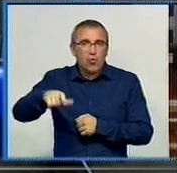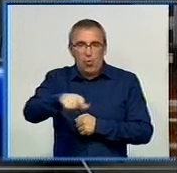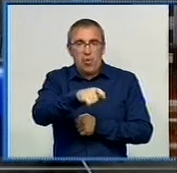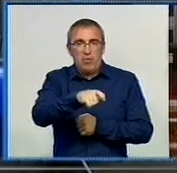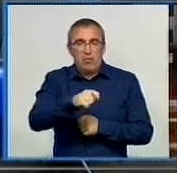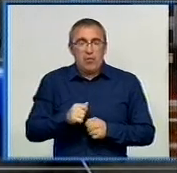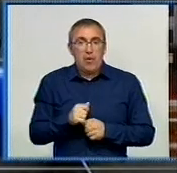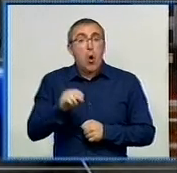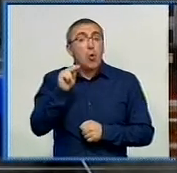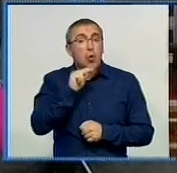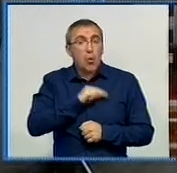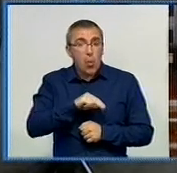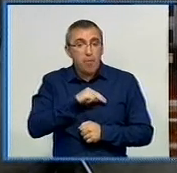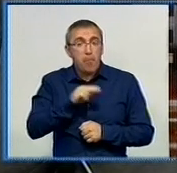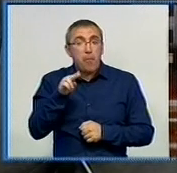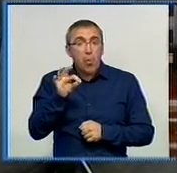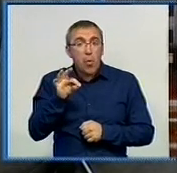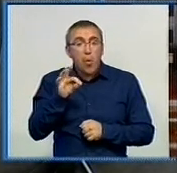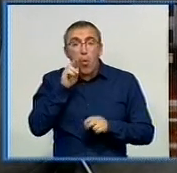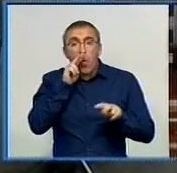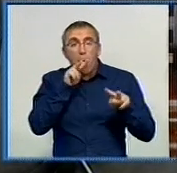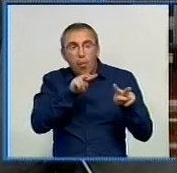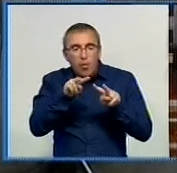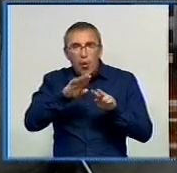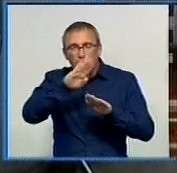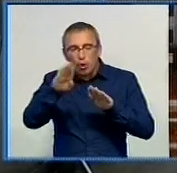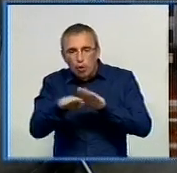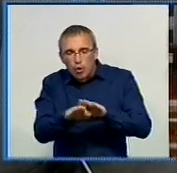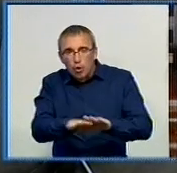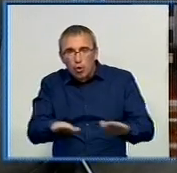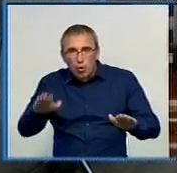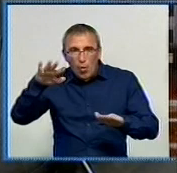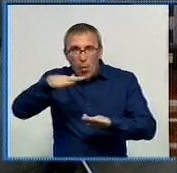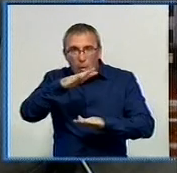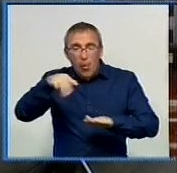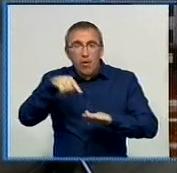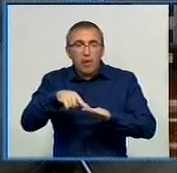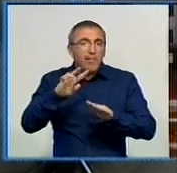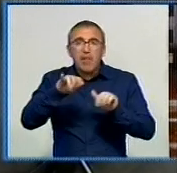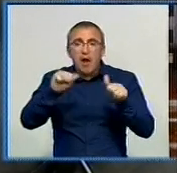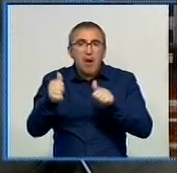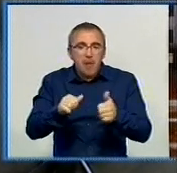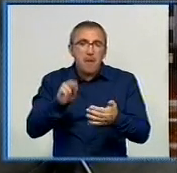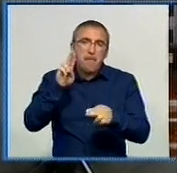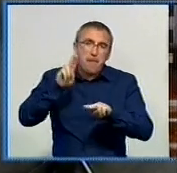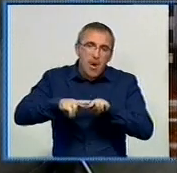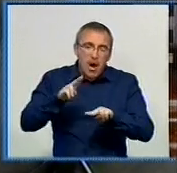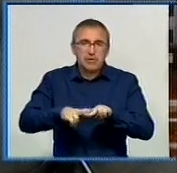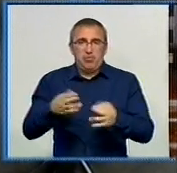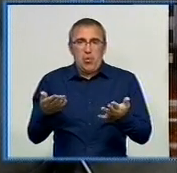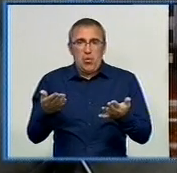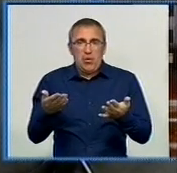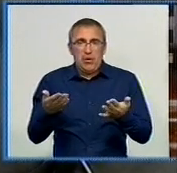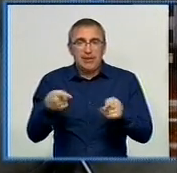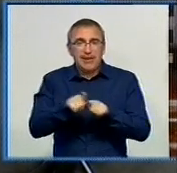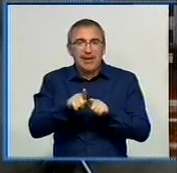робота по обстеженню дна акваторії не проводиться, не оформлюються відповідні паспорти на них, не зважаються на те,